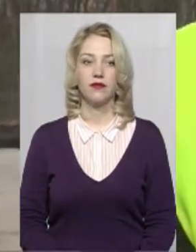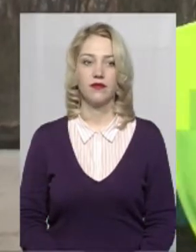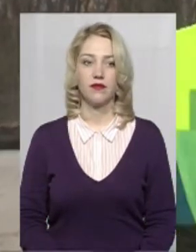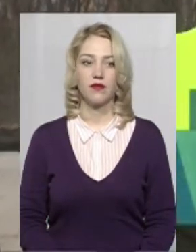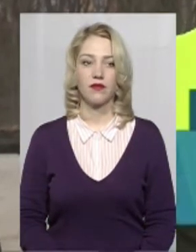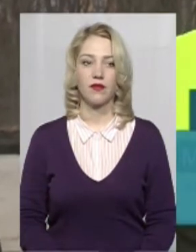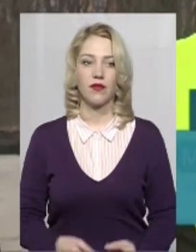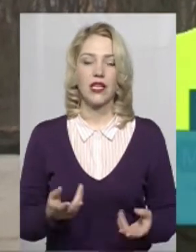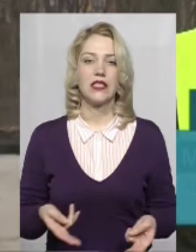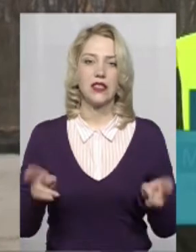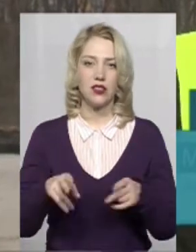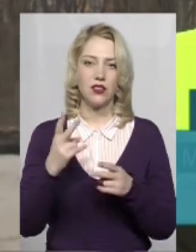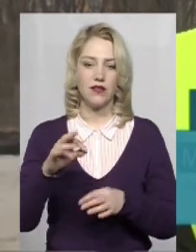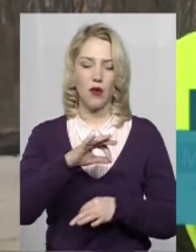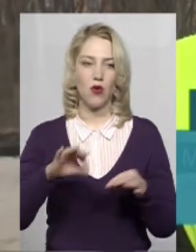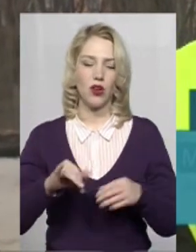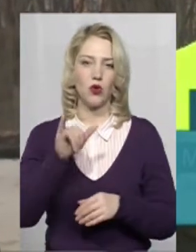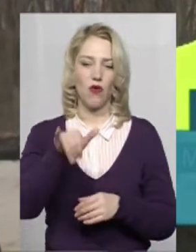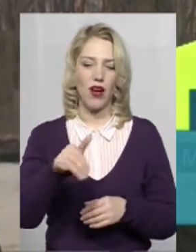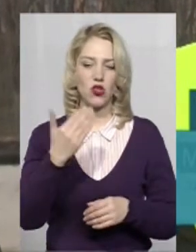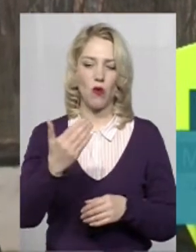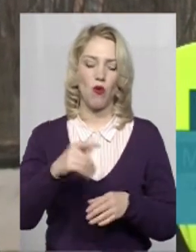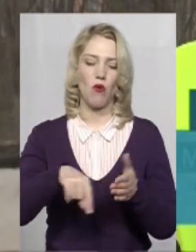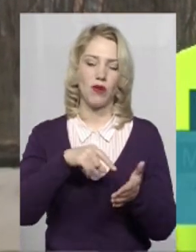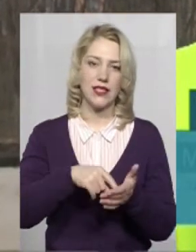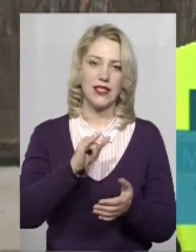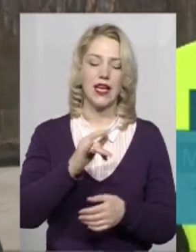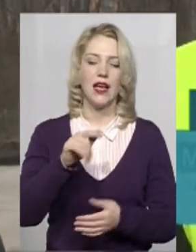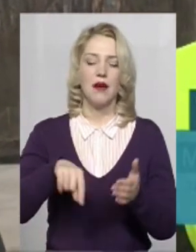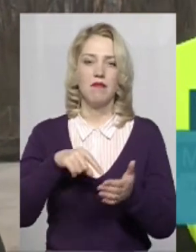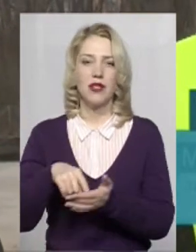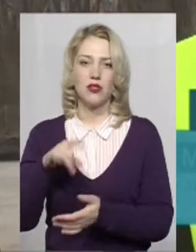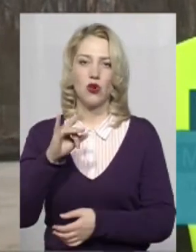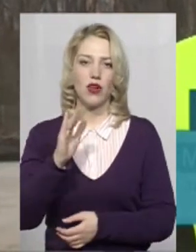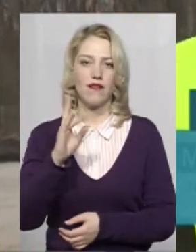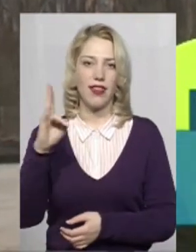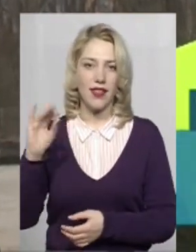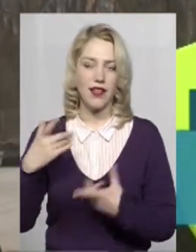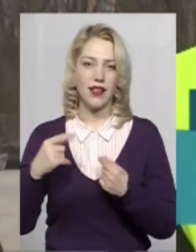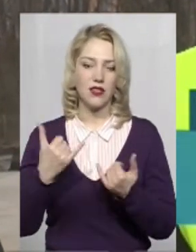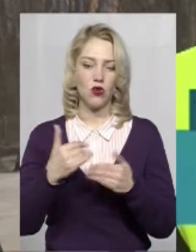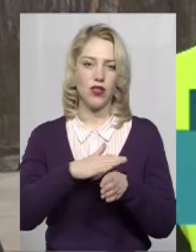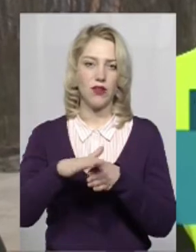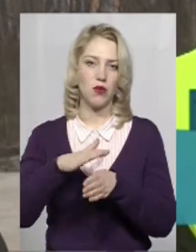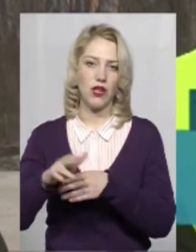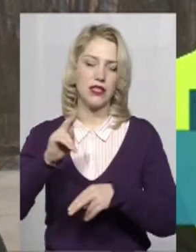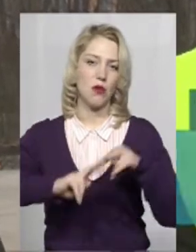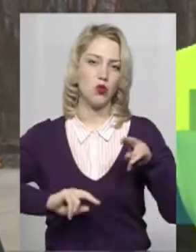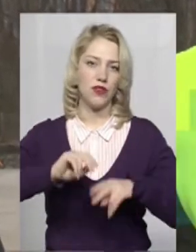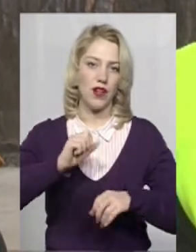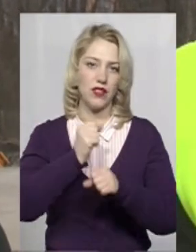Залишилися два проєкти – це в вашому місті і в місті Рівно, де сьогодні і відбуваються будівельні